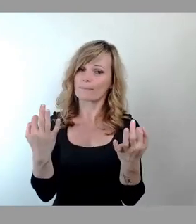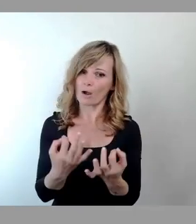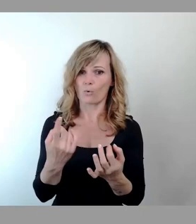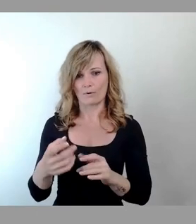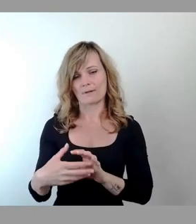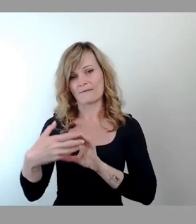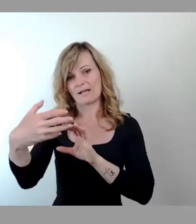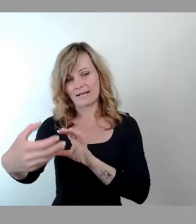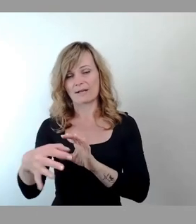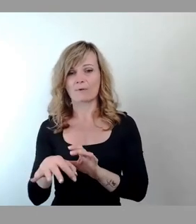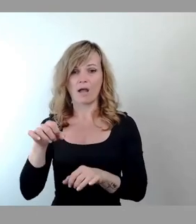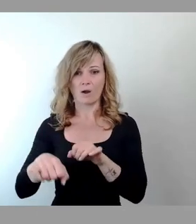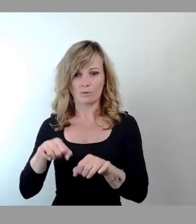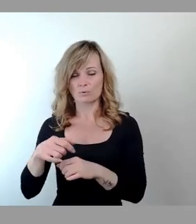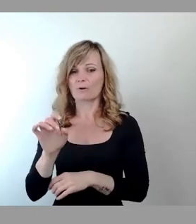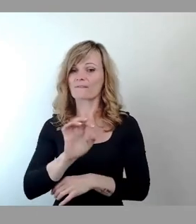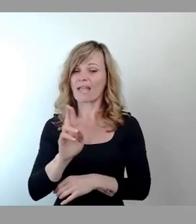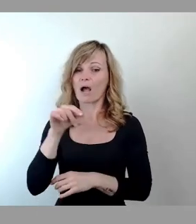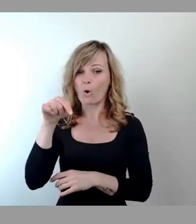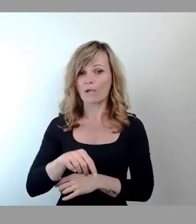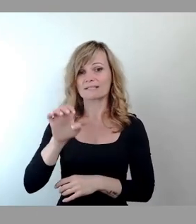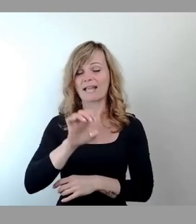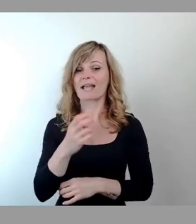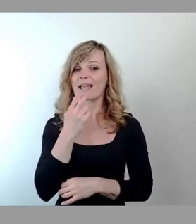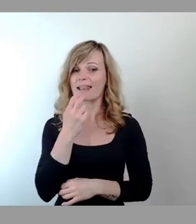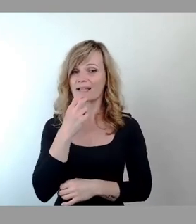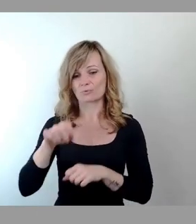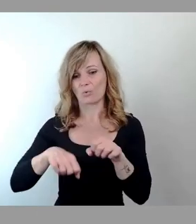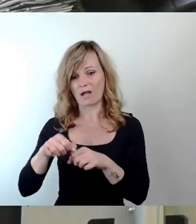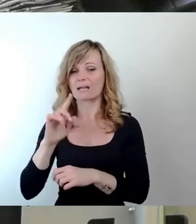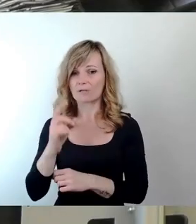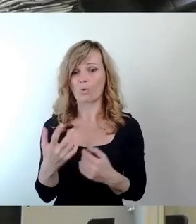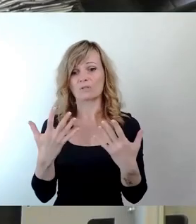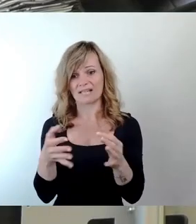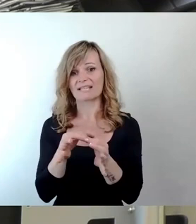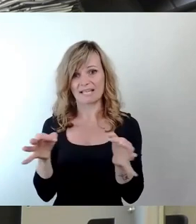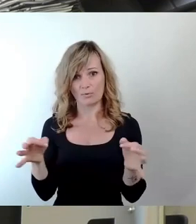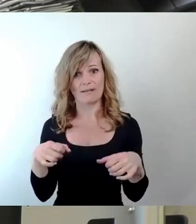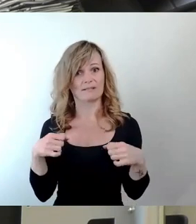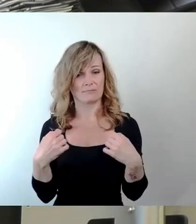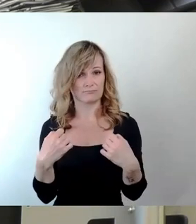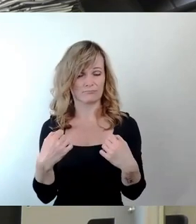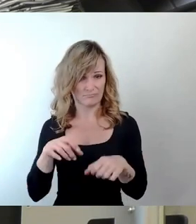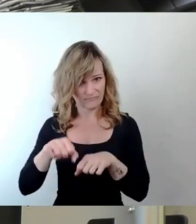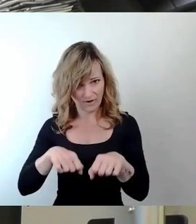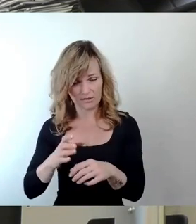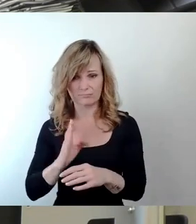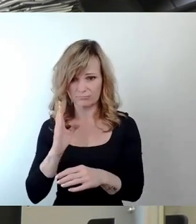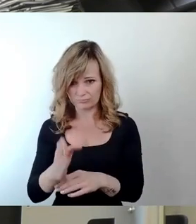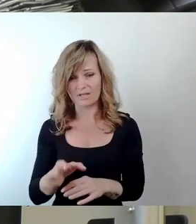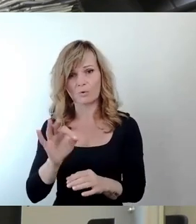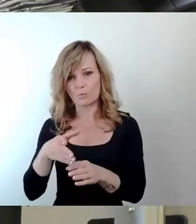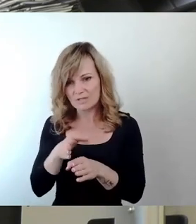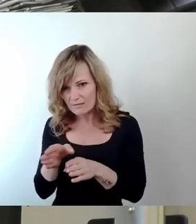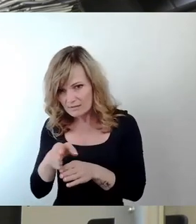das Fahrrad. Wer heute mit dem Elektrofahrrad unterwegs ist, fährt auch zehn Kilometer. Aber dann brauche ich eben eine gute Infrastruktur. Deshalb ist es gut, dass